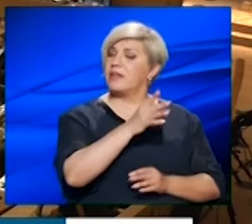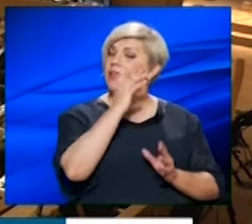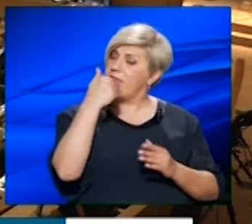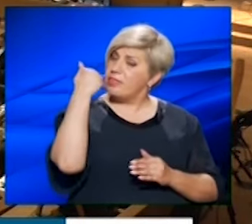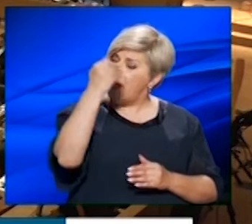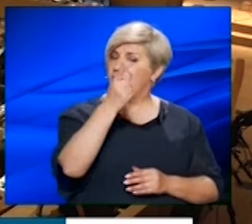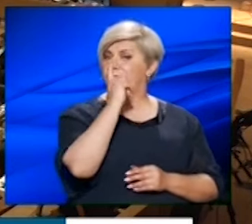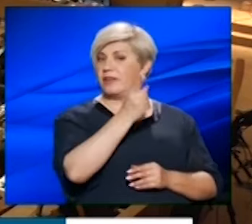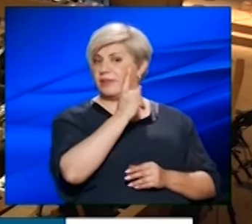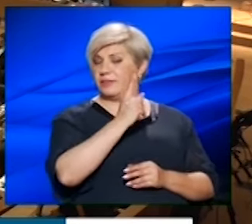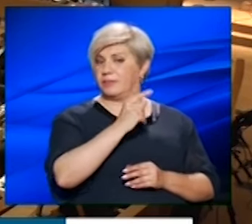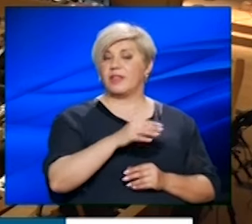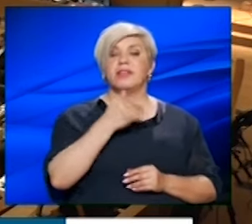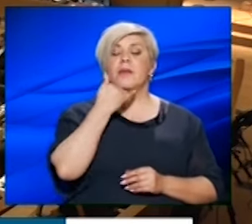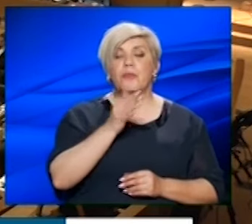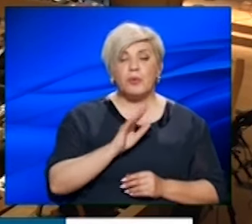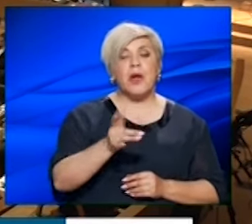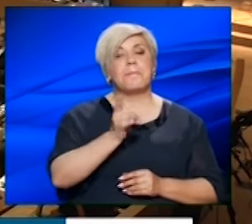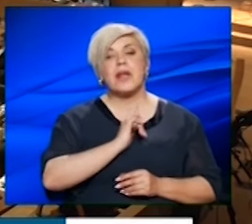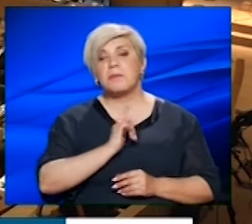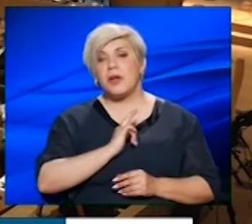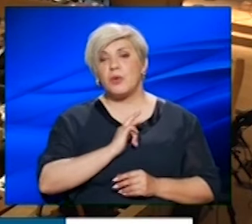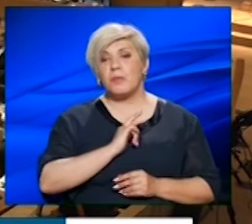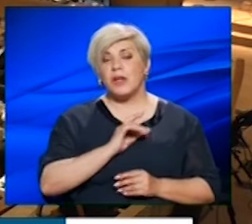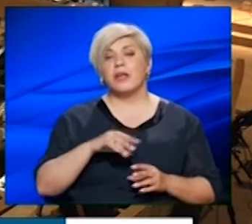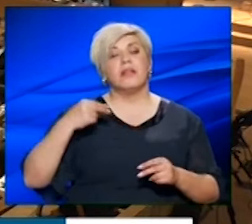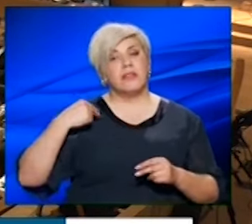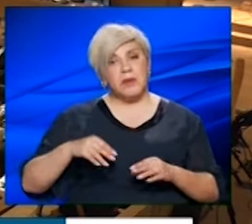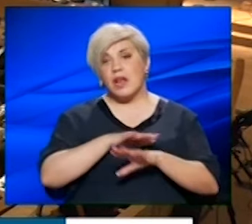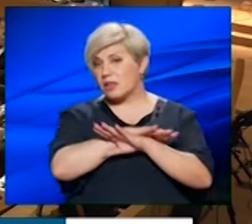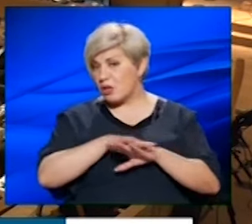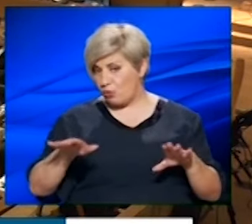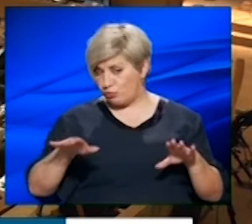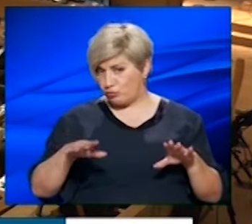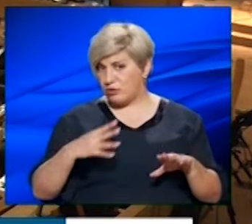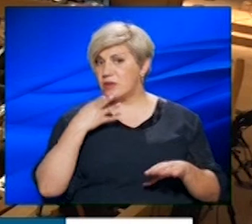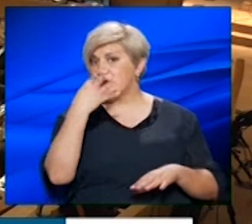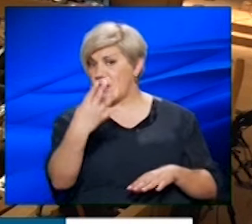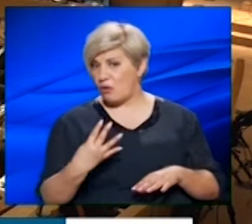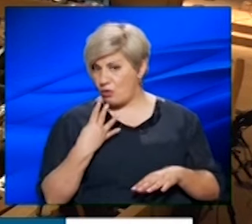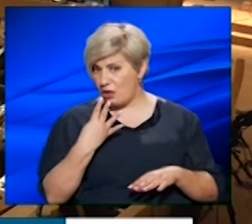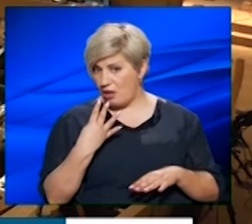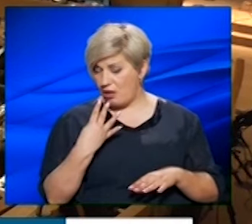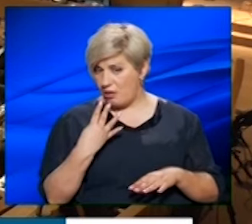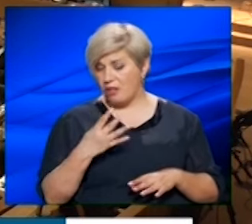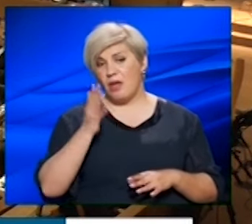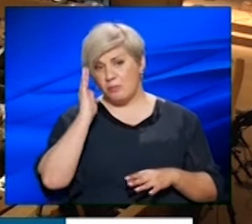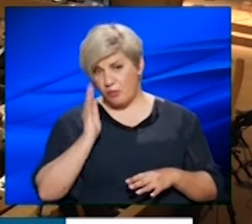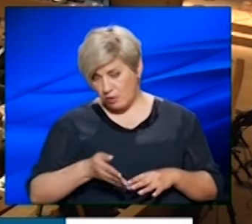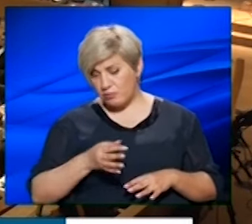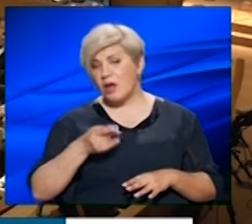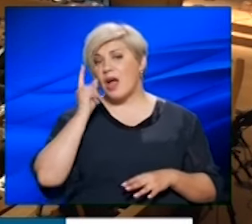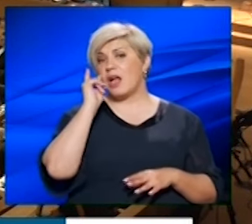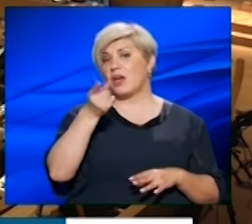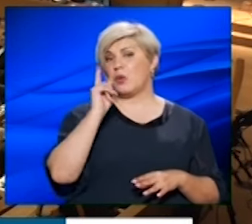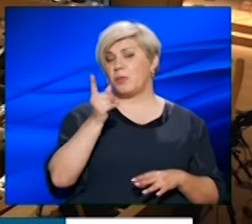και θα κρίνεται. Δεν μπορούμε φυσικά να περιμένουμε, κύριε Δήμαρχε, να τελειώσουν τα τέσσερα χρόνια για να μπορέσουμε να